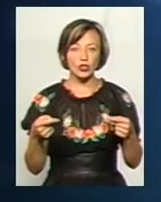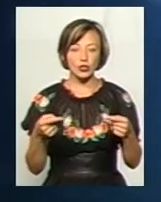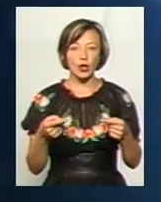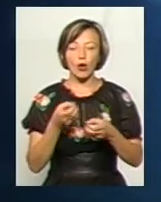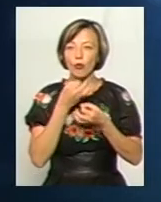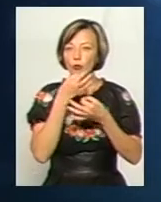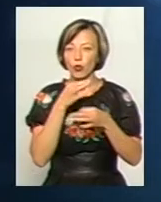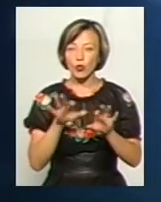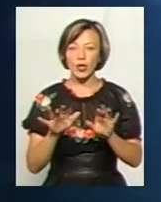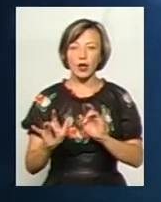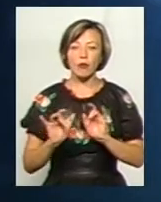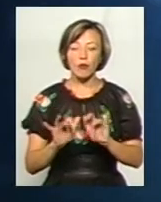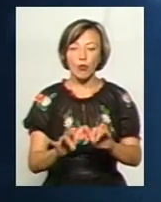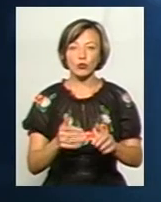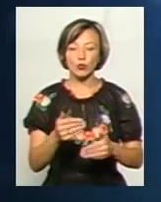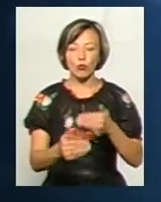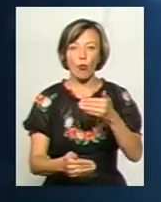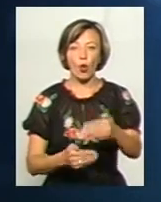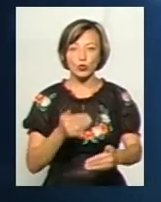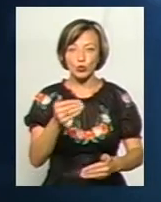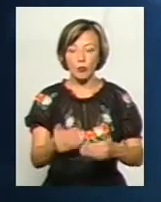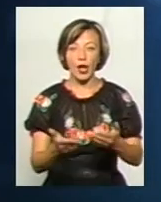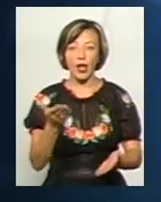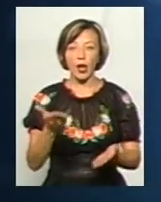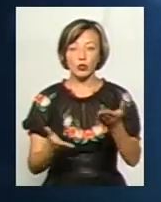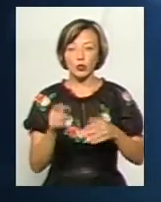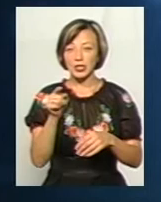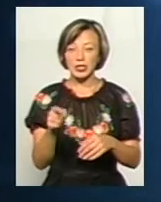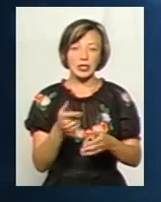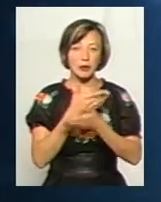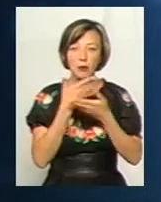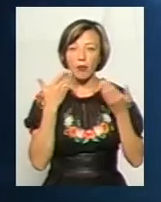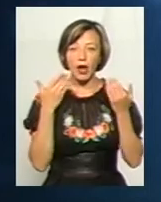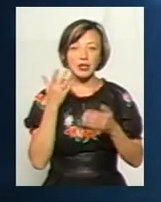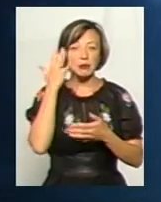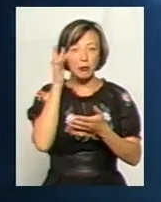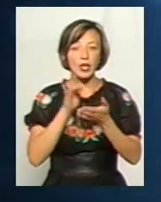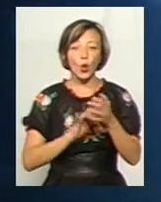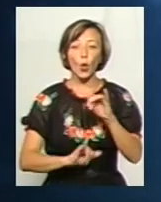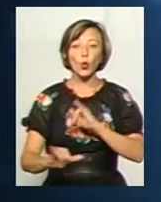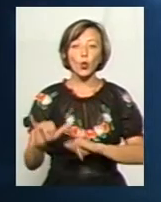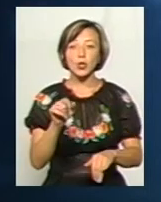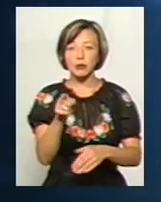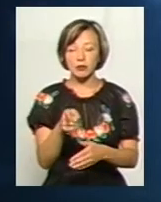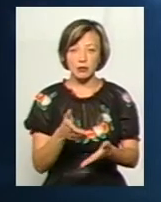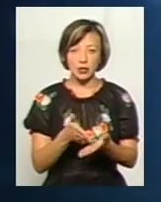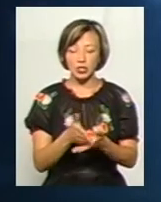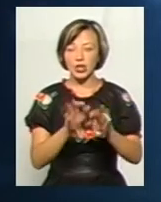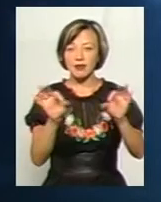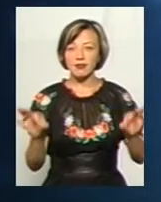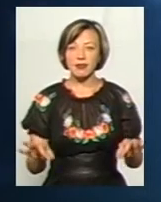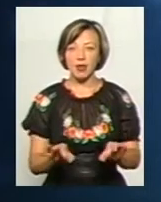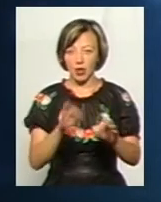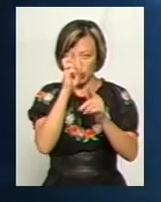-яка хода, як будь-який поступ, якщо ти не маєш мети, куди ти йдеш, ніяка держава не стається